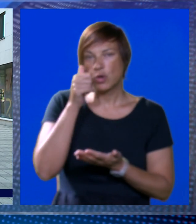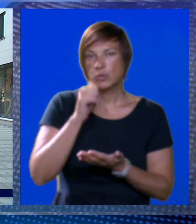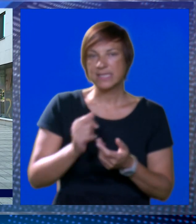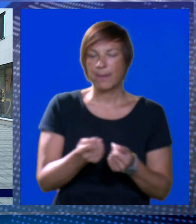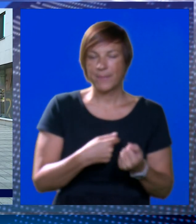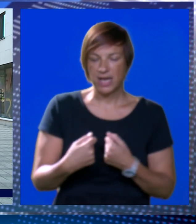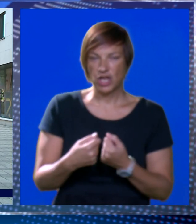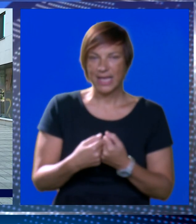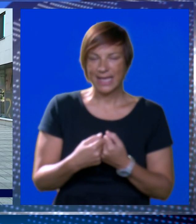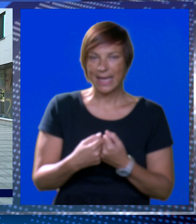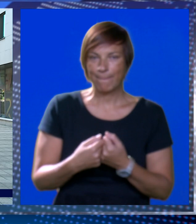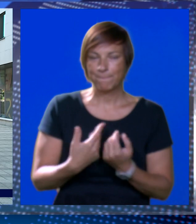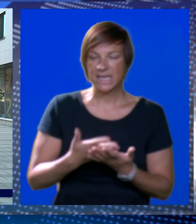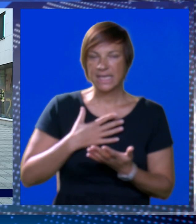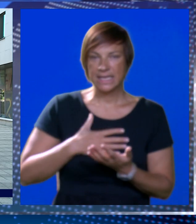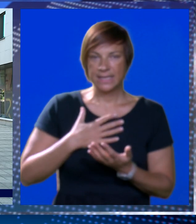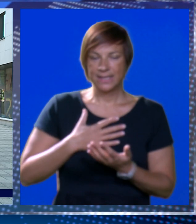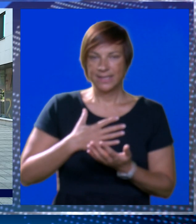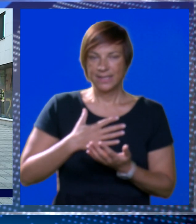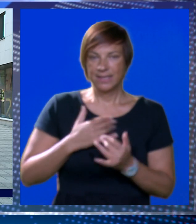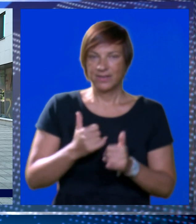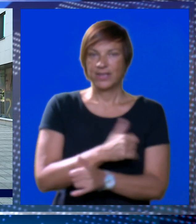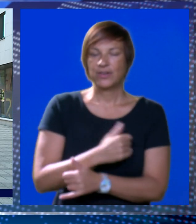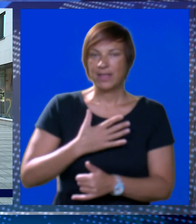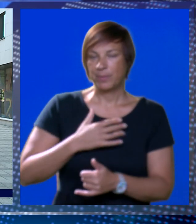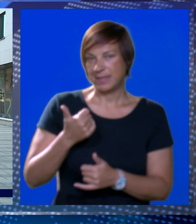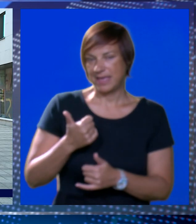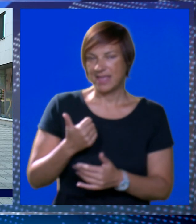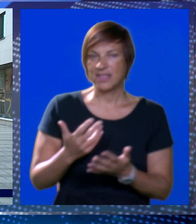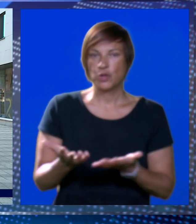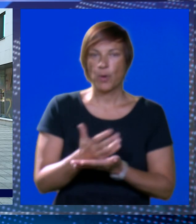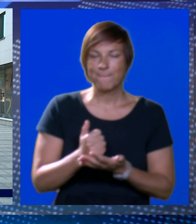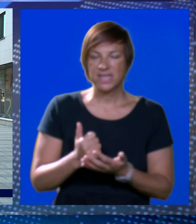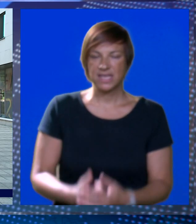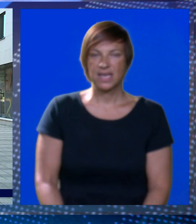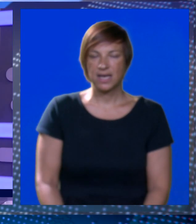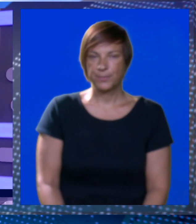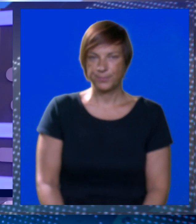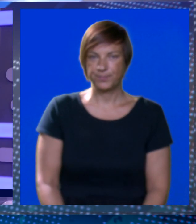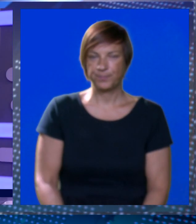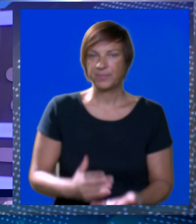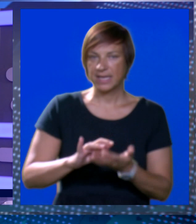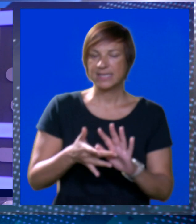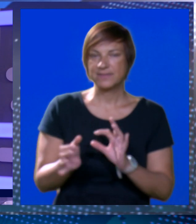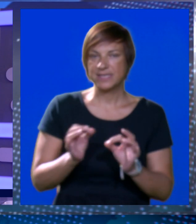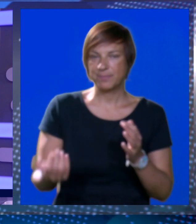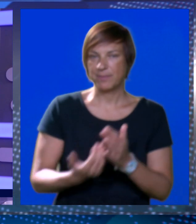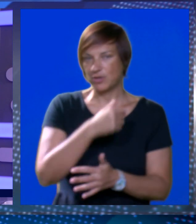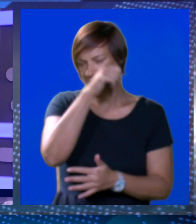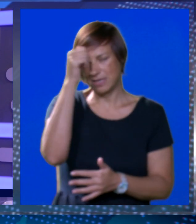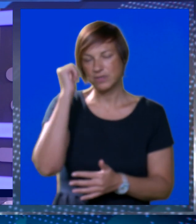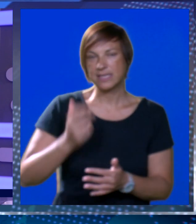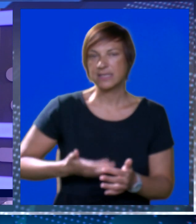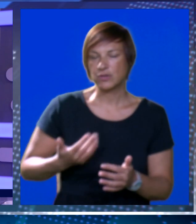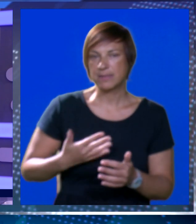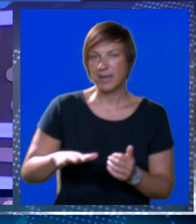Srebrenog, ali i nadam se da ćemo ovaj godine mi biti jedin od favorita. Sve je spremno za novu